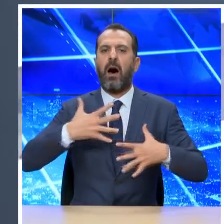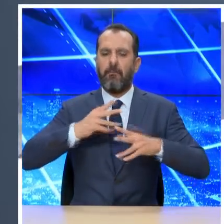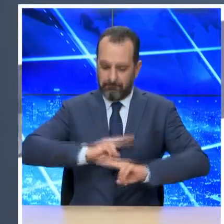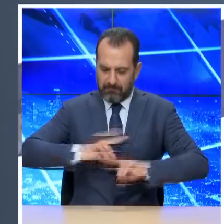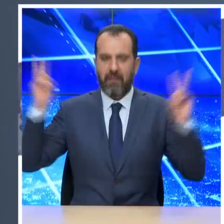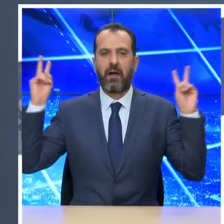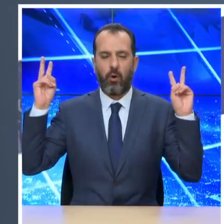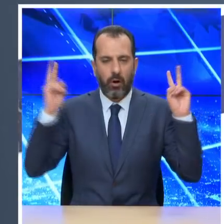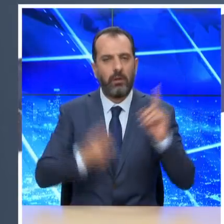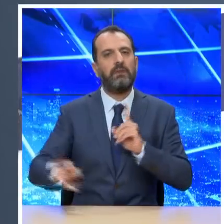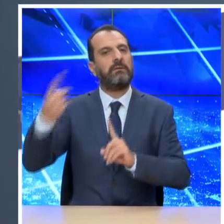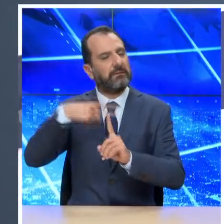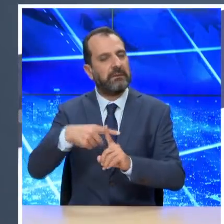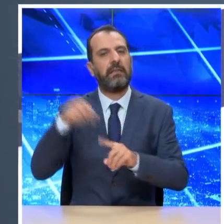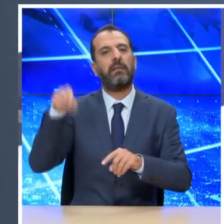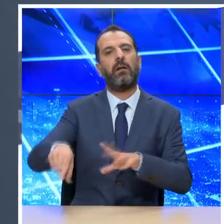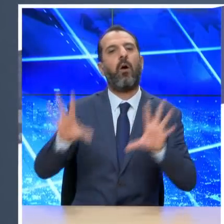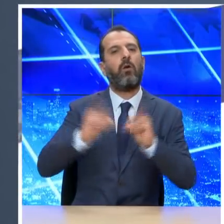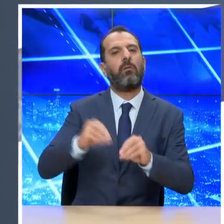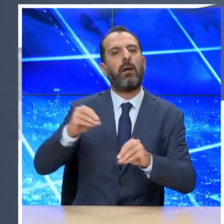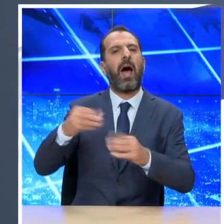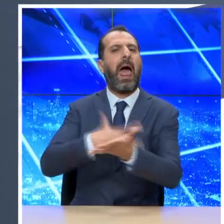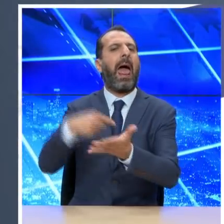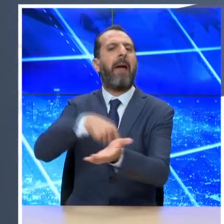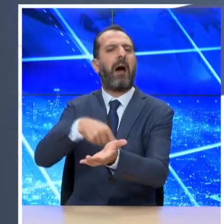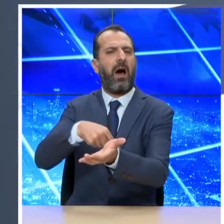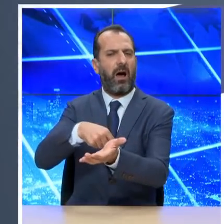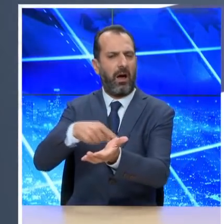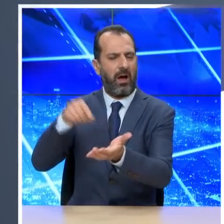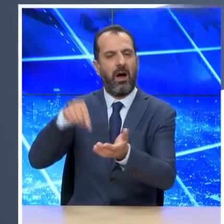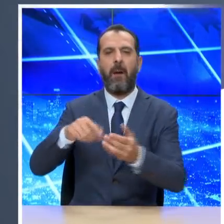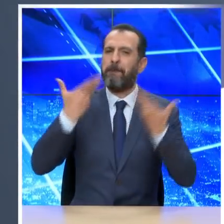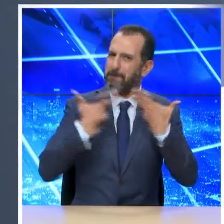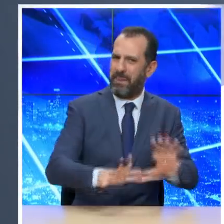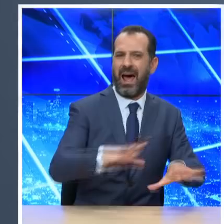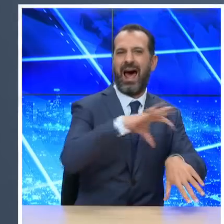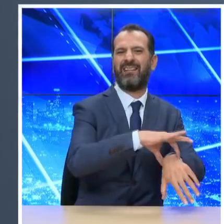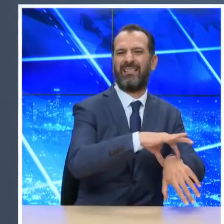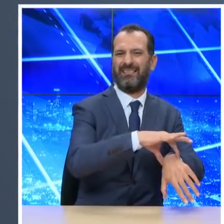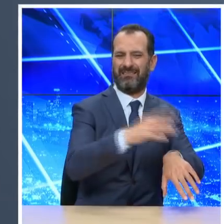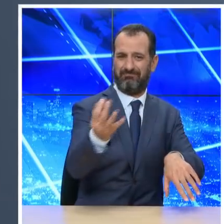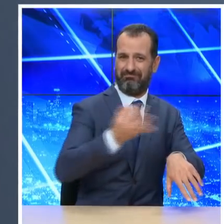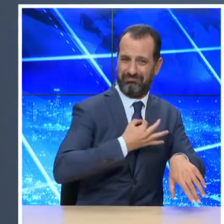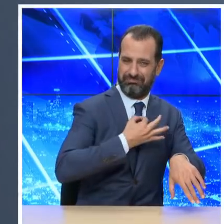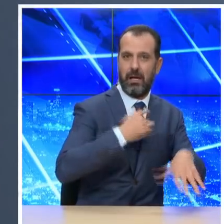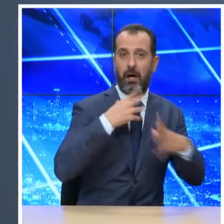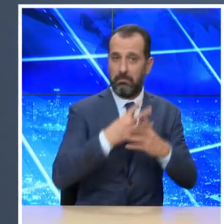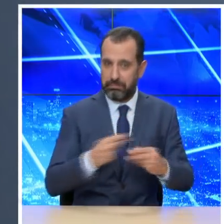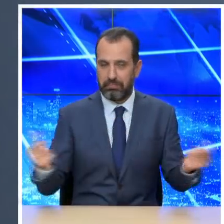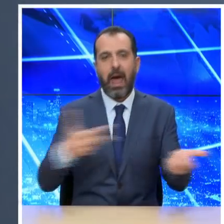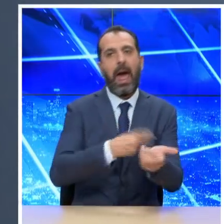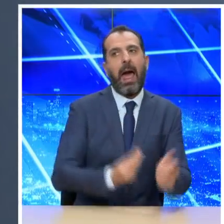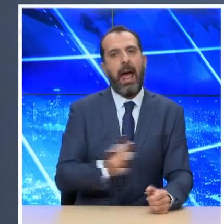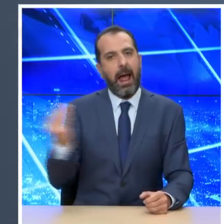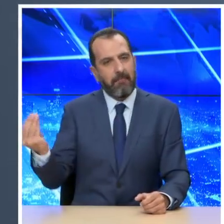Παρόμοια θεραπεία αντισωμάτων είναι και η θεραπεία πλάσματος από ασθενείς που έχουν αναρρώσει και η οποία ήδη παρέχεται στην Ελλάδα. Σας ευχαριστώ πολύ